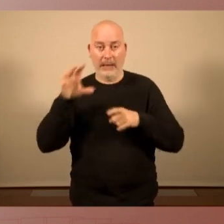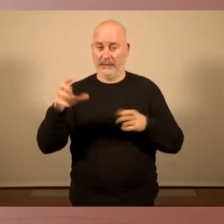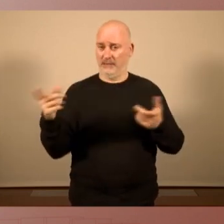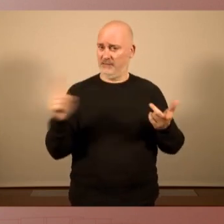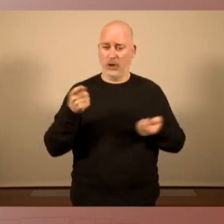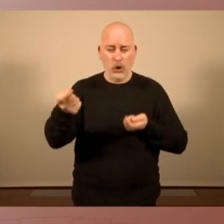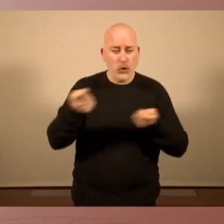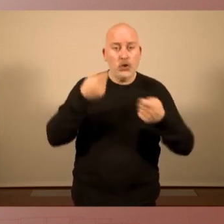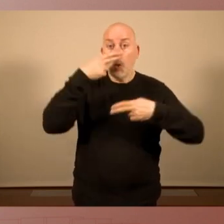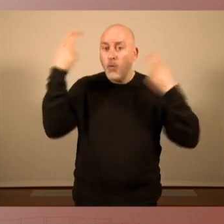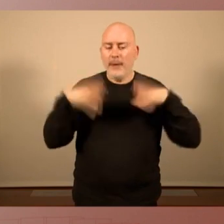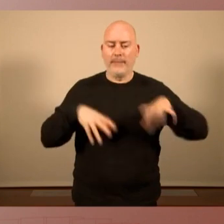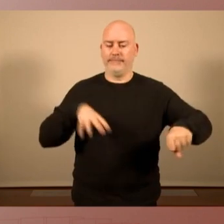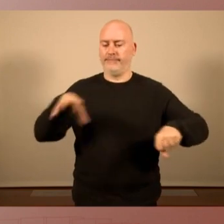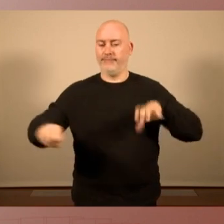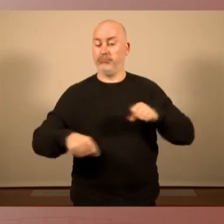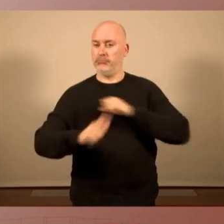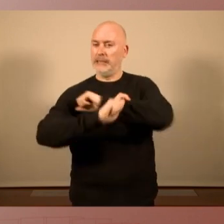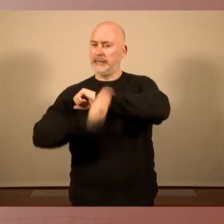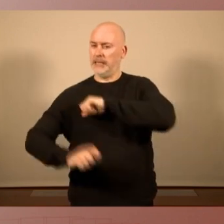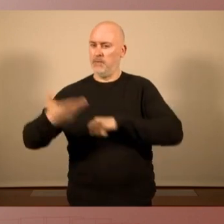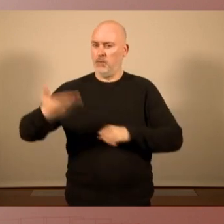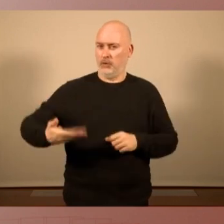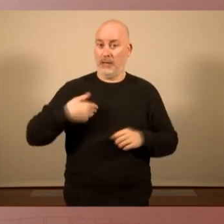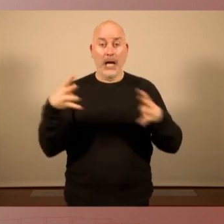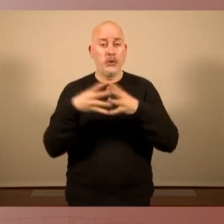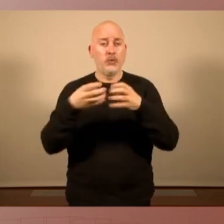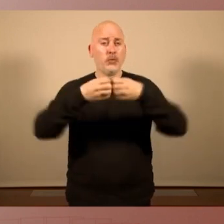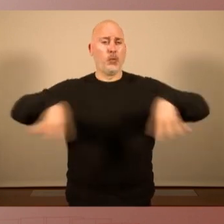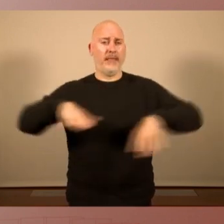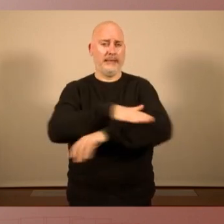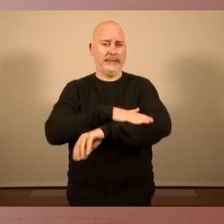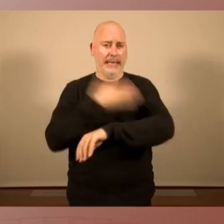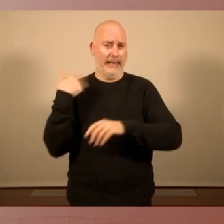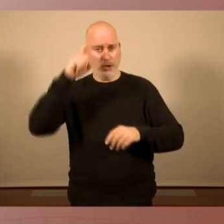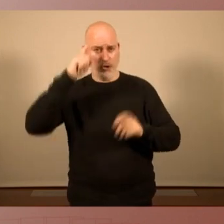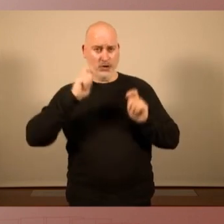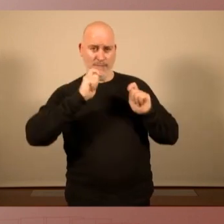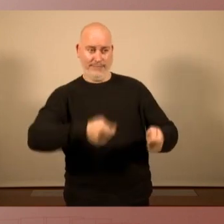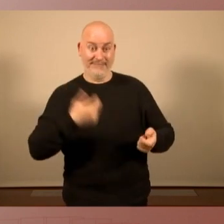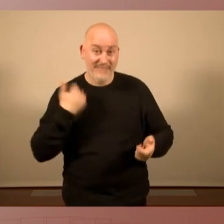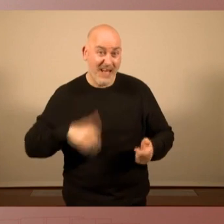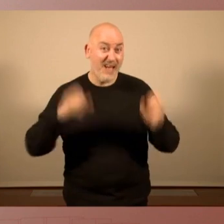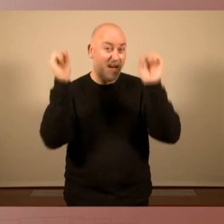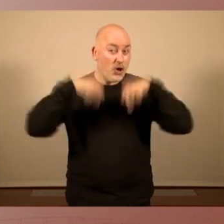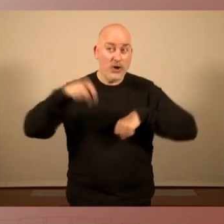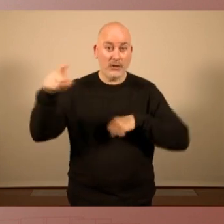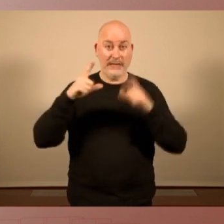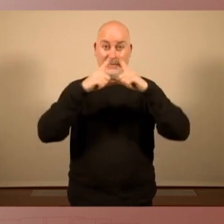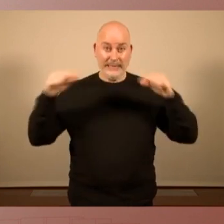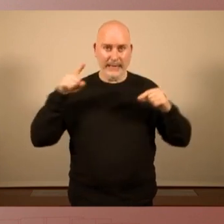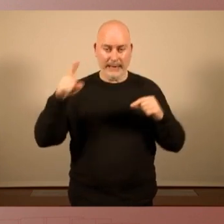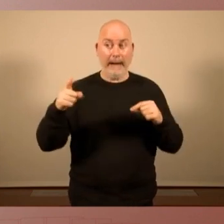sectors estratègics, allò que anomenàvem estructures d'estat i que, al final, dins d'aquest acord, al qual hem arribat amb Esquerra Republicana, ho